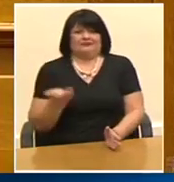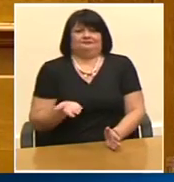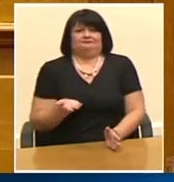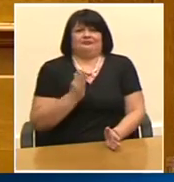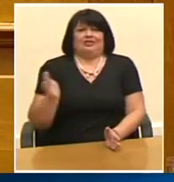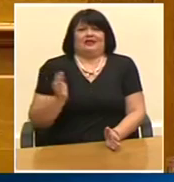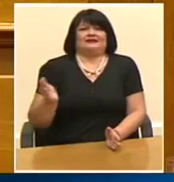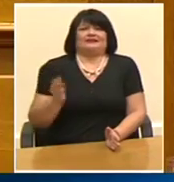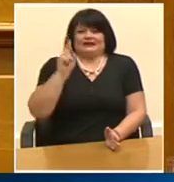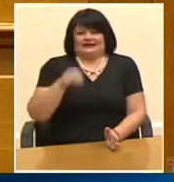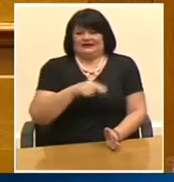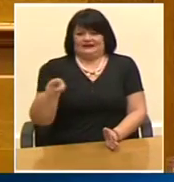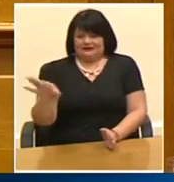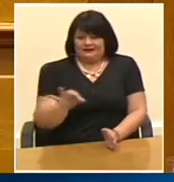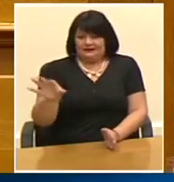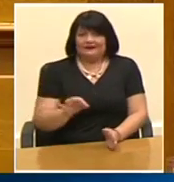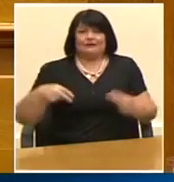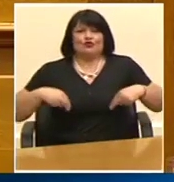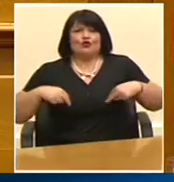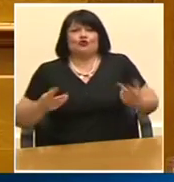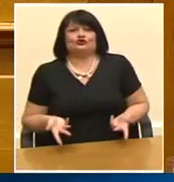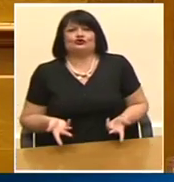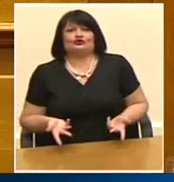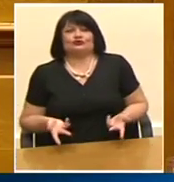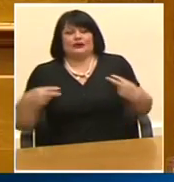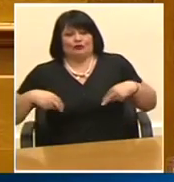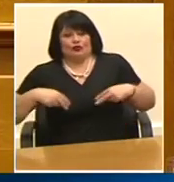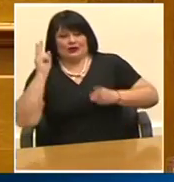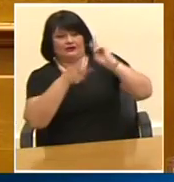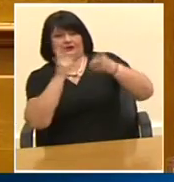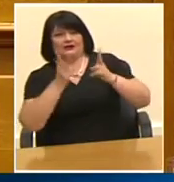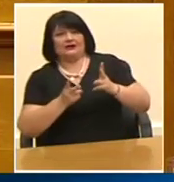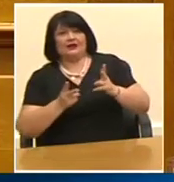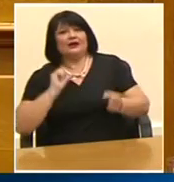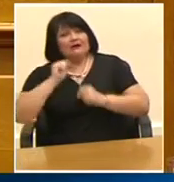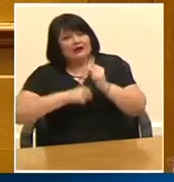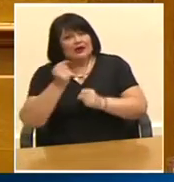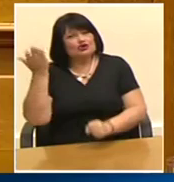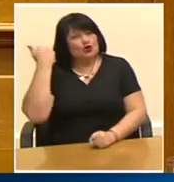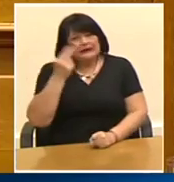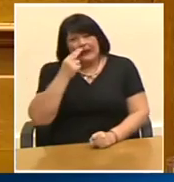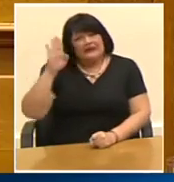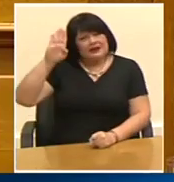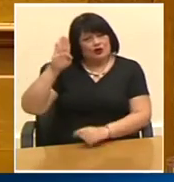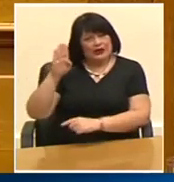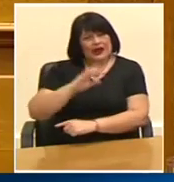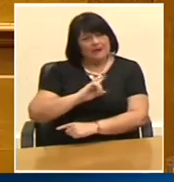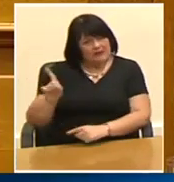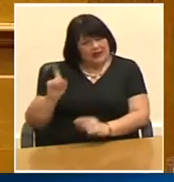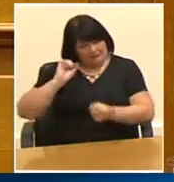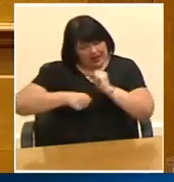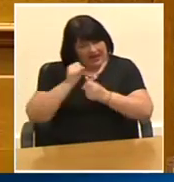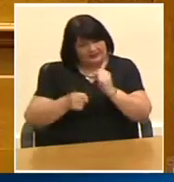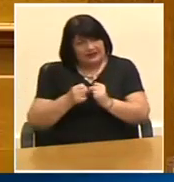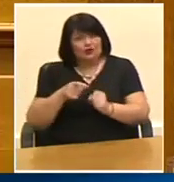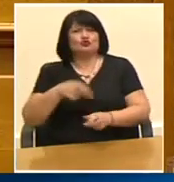σας κατηγορούν ως ψυχικά νοσούντες αγωνιστές του αντιδικτατορικού αγώνα Έχετε ανασύρει